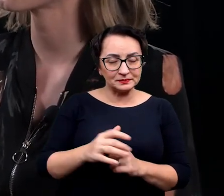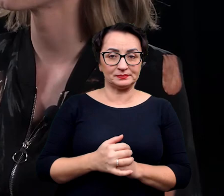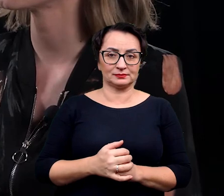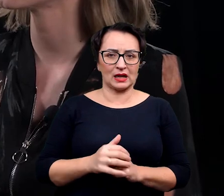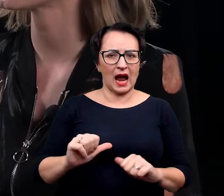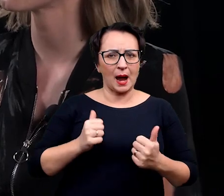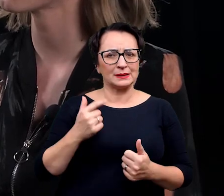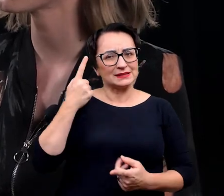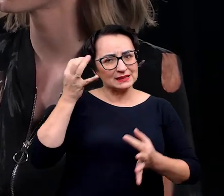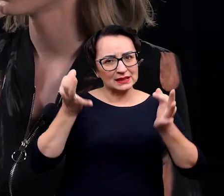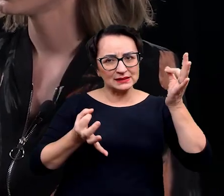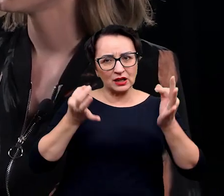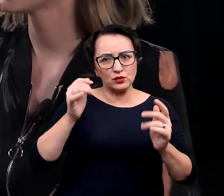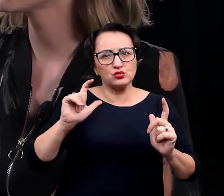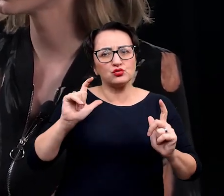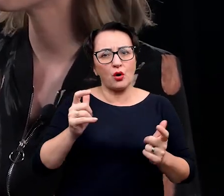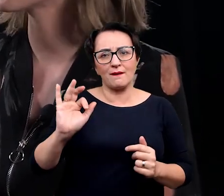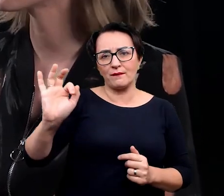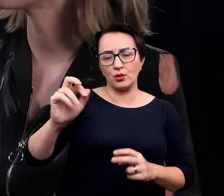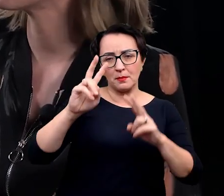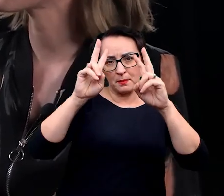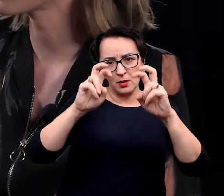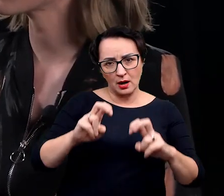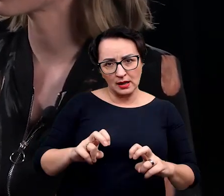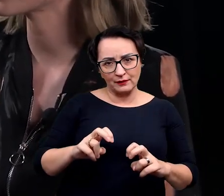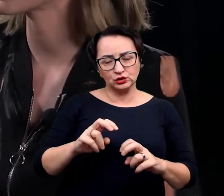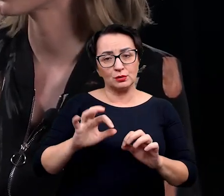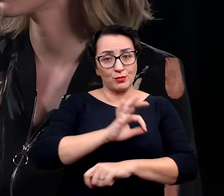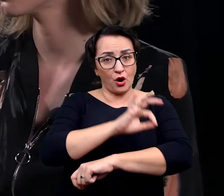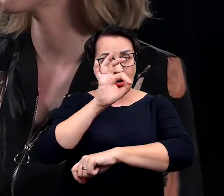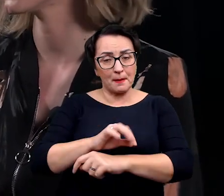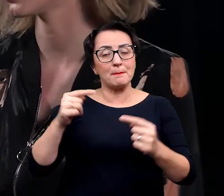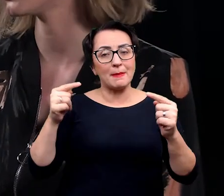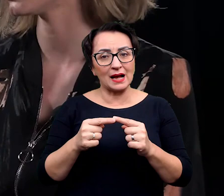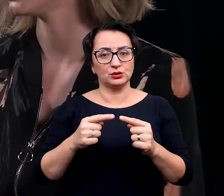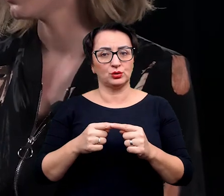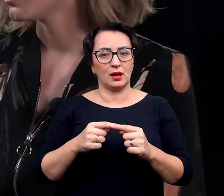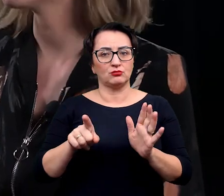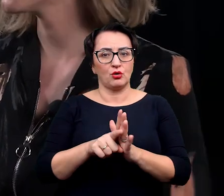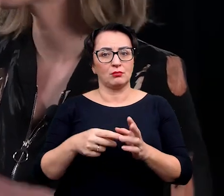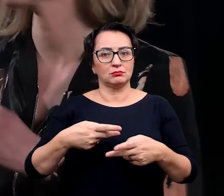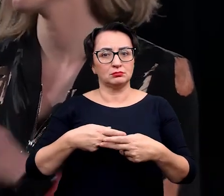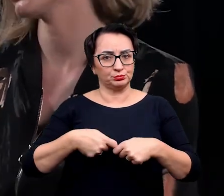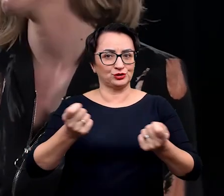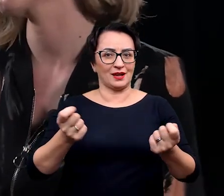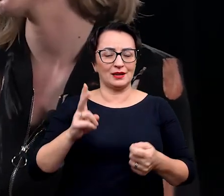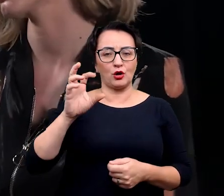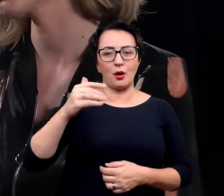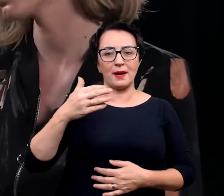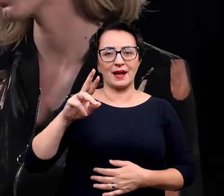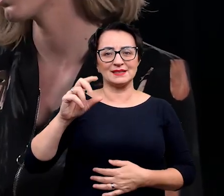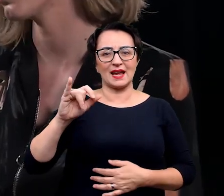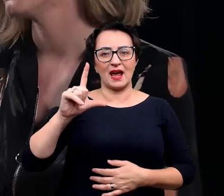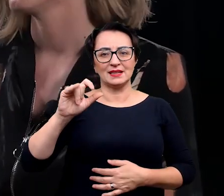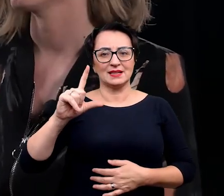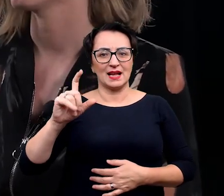się zastanowić, co z jego projektu badawczego rzeczywiście nadaje się do komercjalizacji. A potem już przeprowadzenie go przez taką